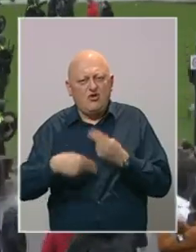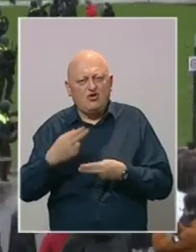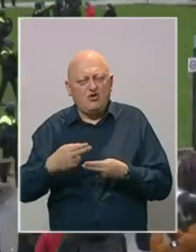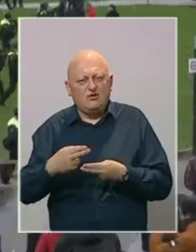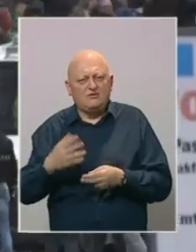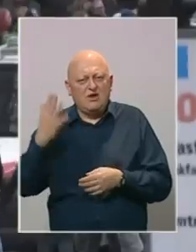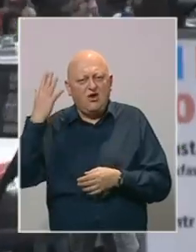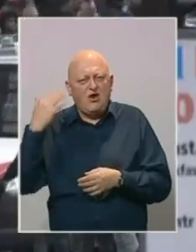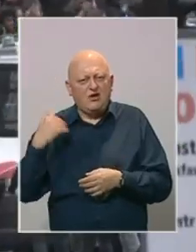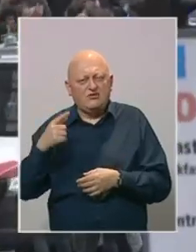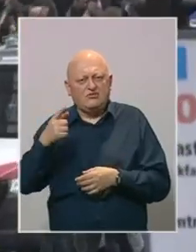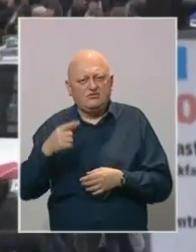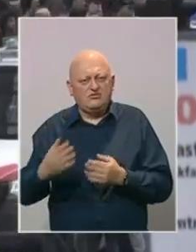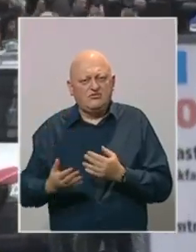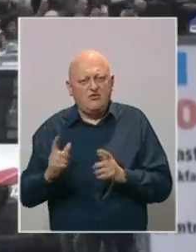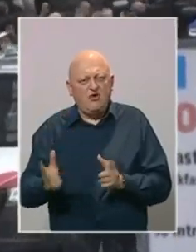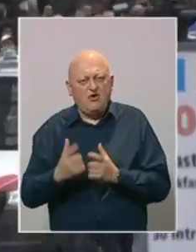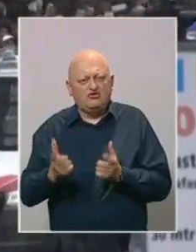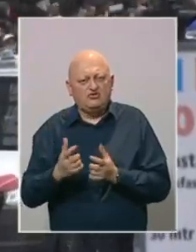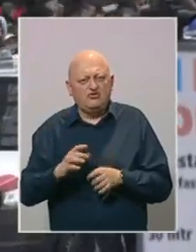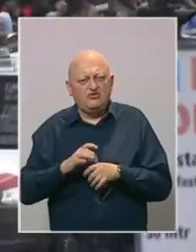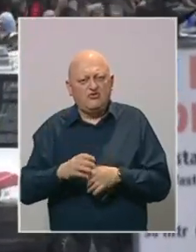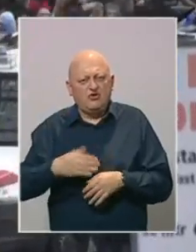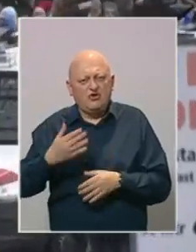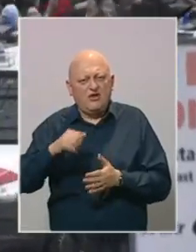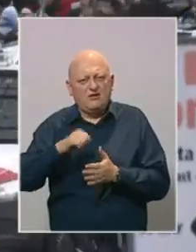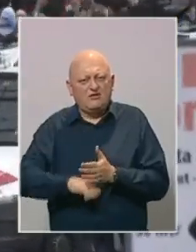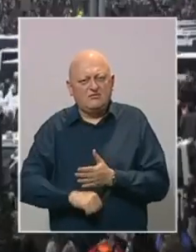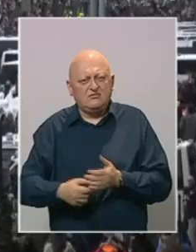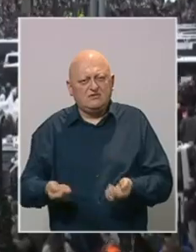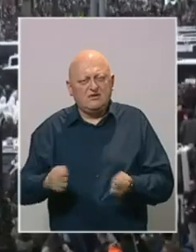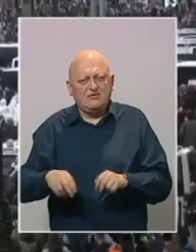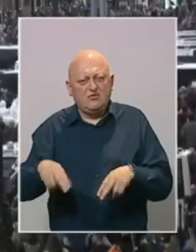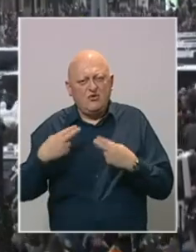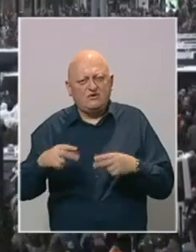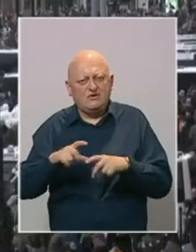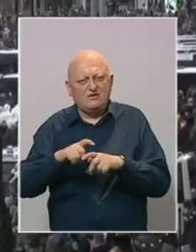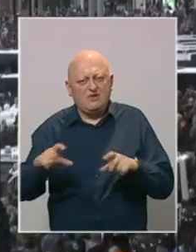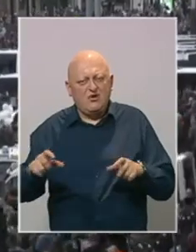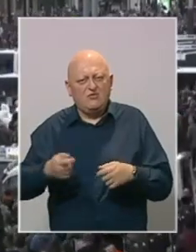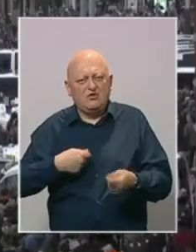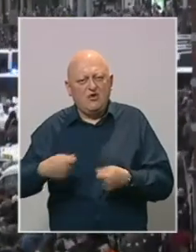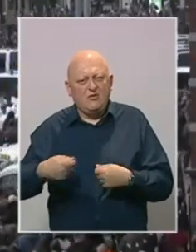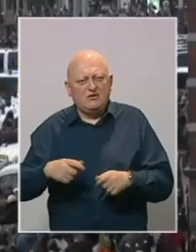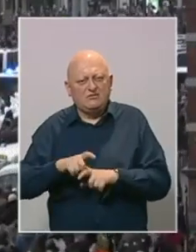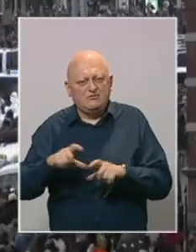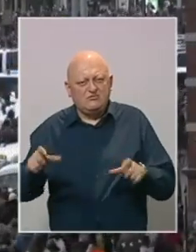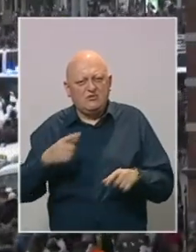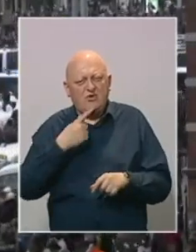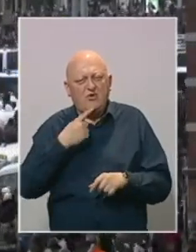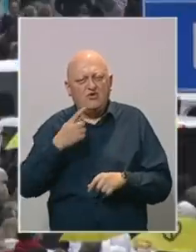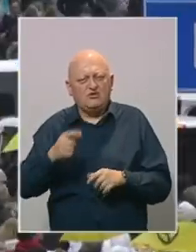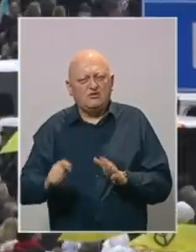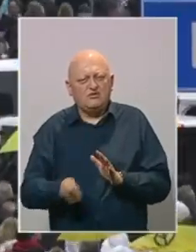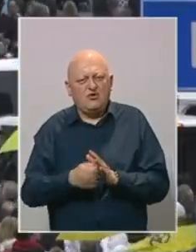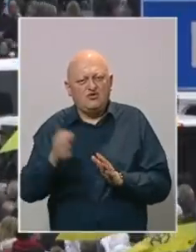Nizozemska je u oči novogodišnjih blagdana uvela dodatne restrikcije zbog kojih su zatvoreni u gostiteljski i prodajni objekti, osim